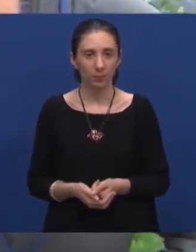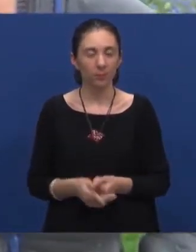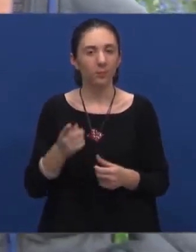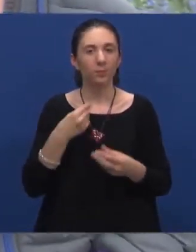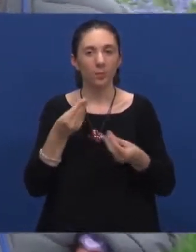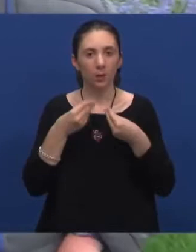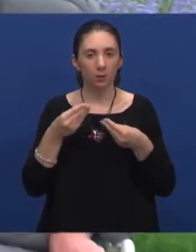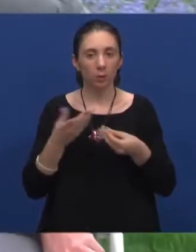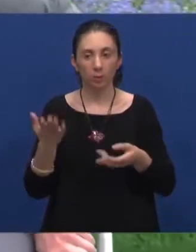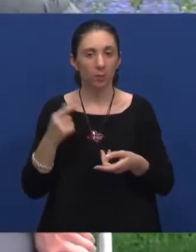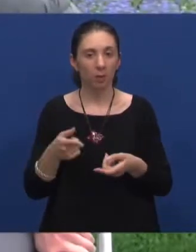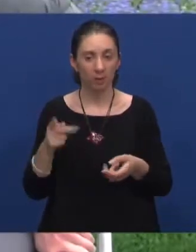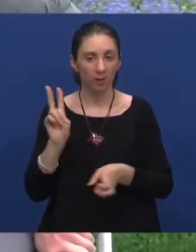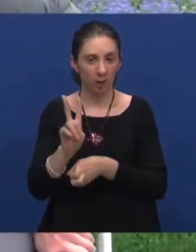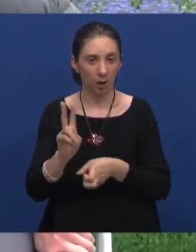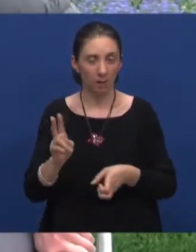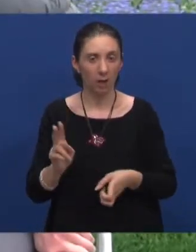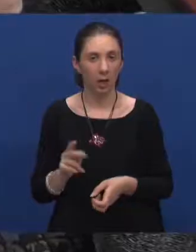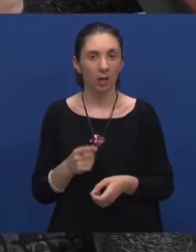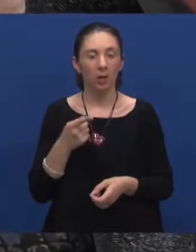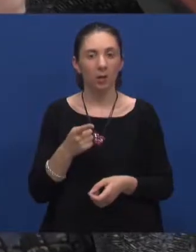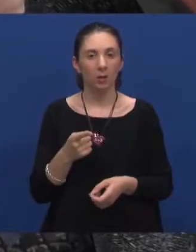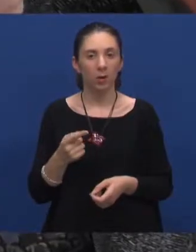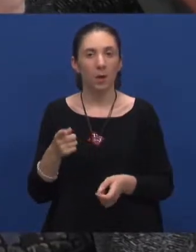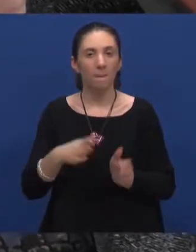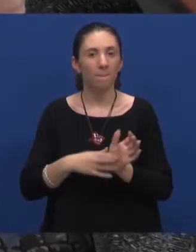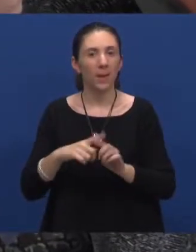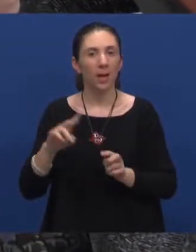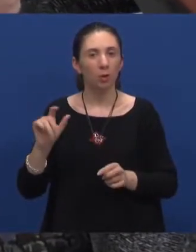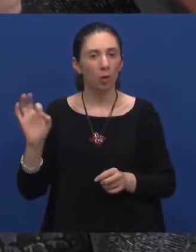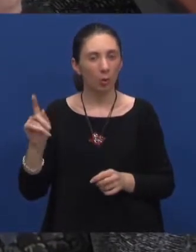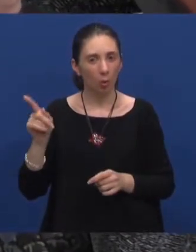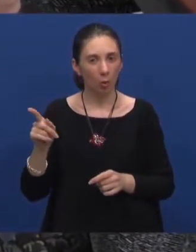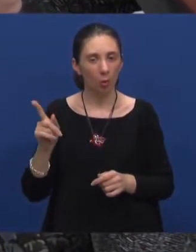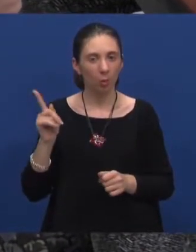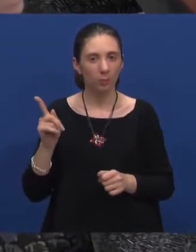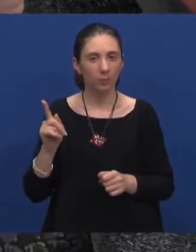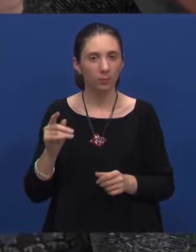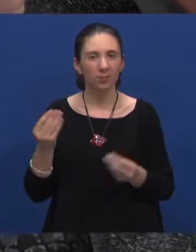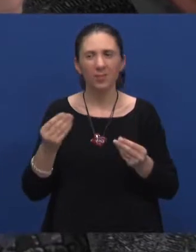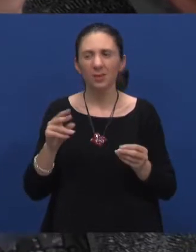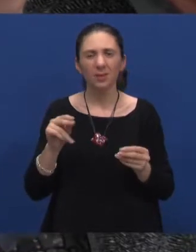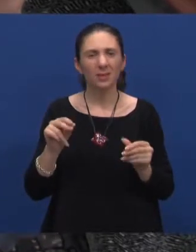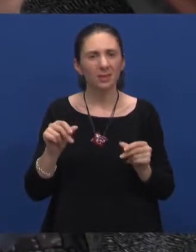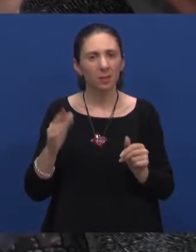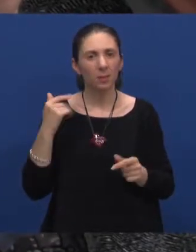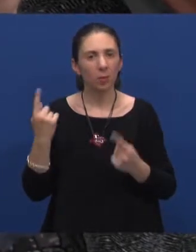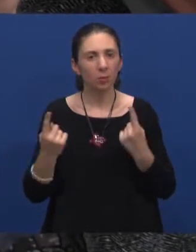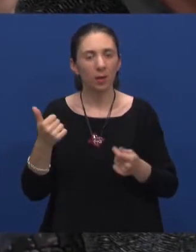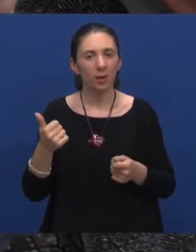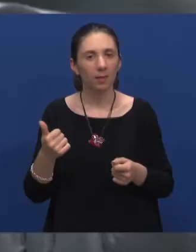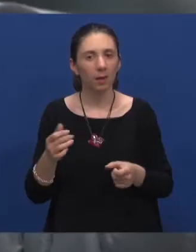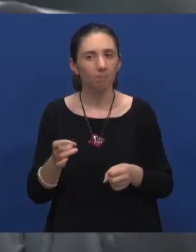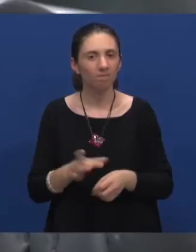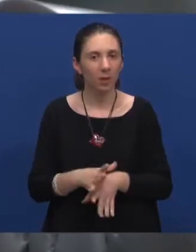Ispričala si mi dok smo se vozile tramvajem da ti je u metrou u nekoj zemlji da se dogodila jedna